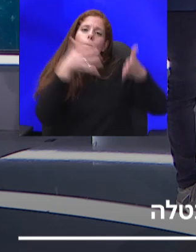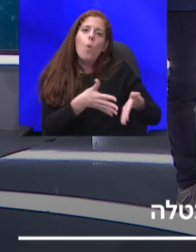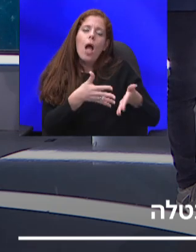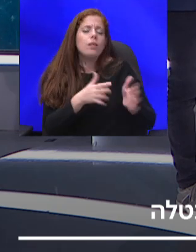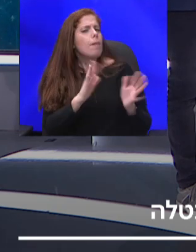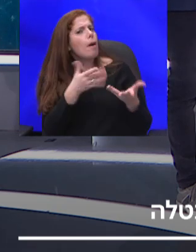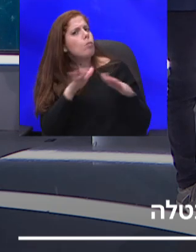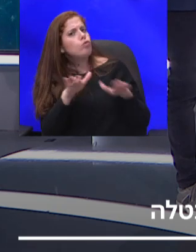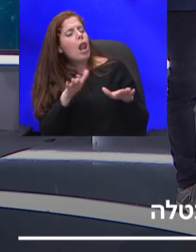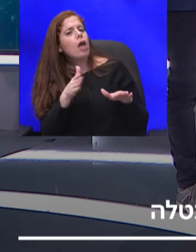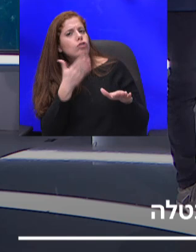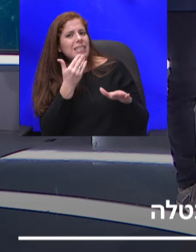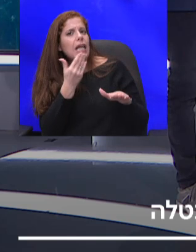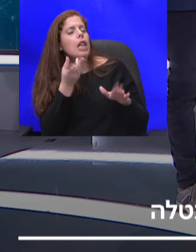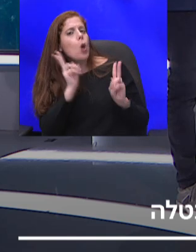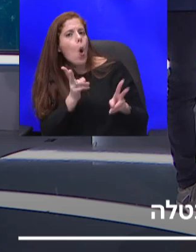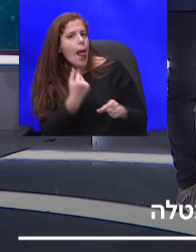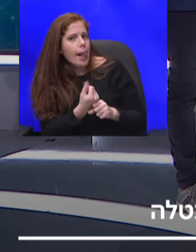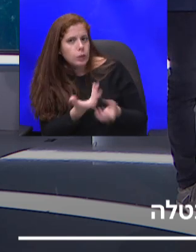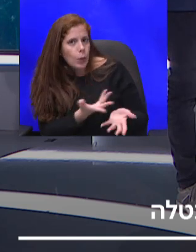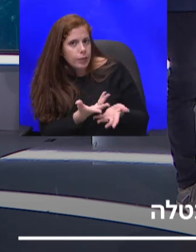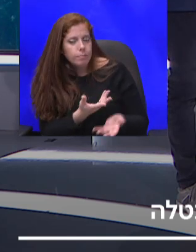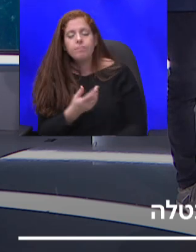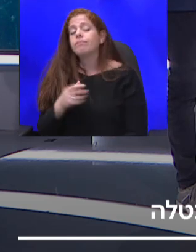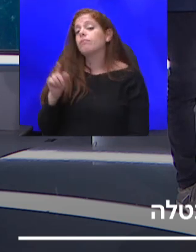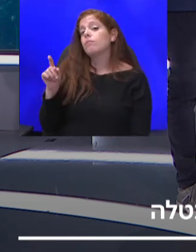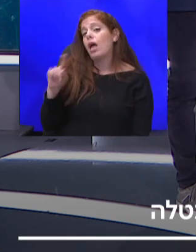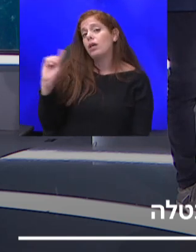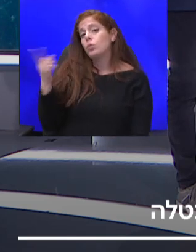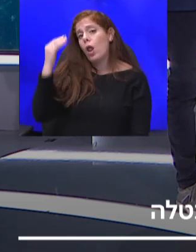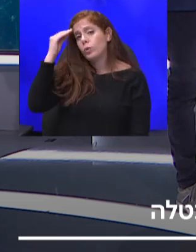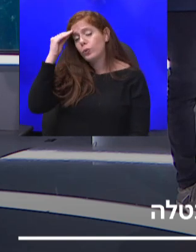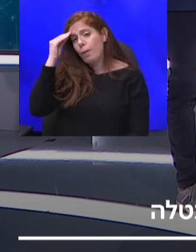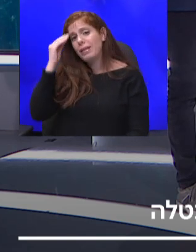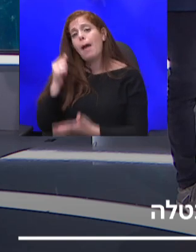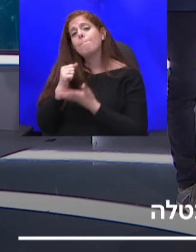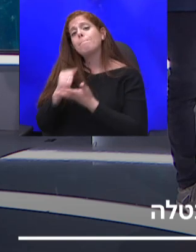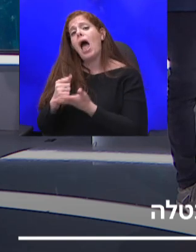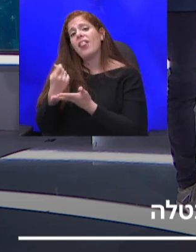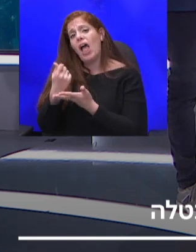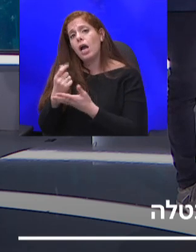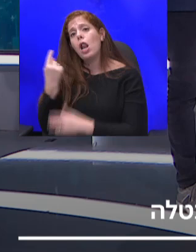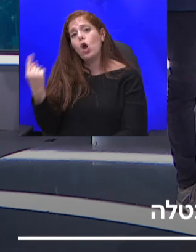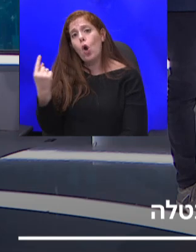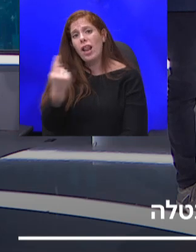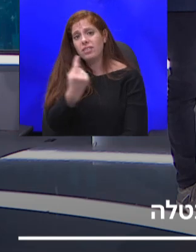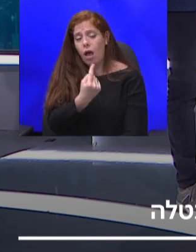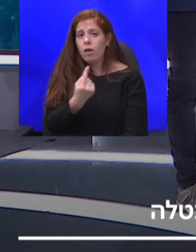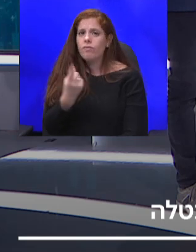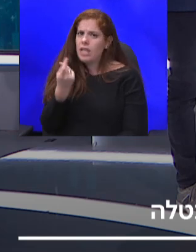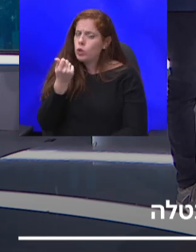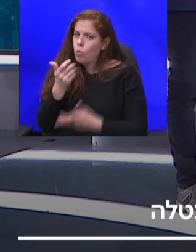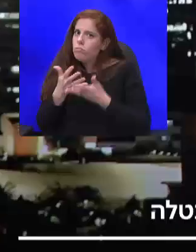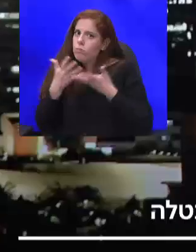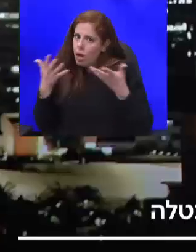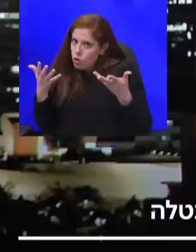אכן, אז כולנו זוכרים את המענק לכל אזרח, וזה היה סכום יחסית מאוד גדול, שחולק